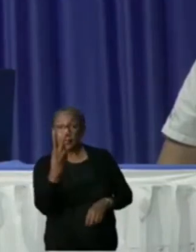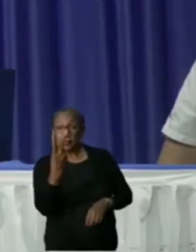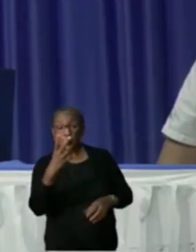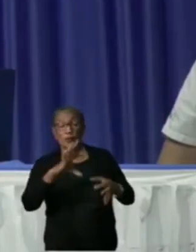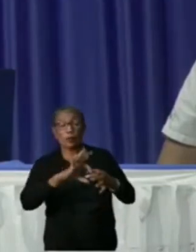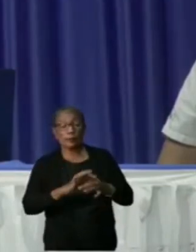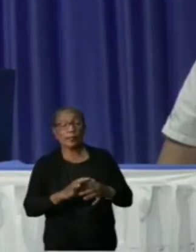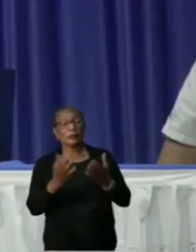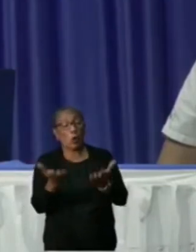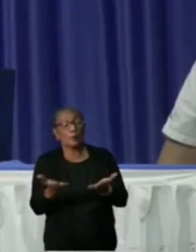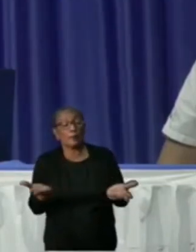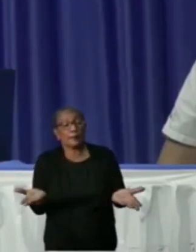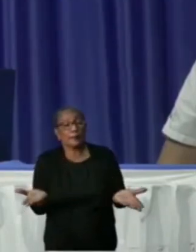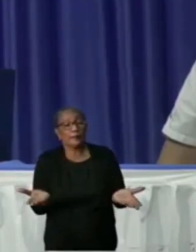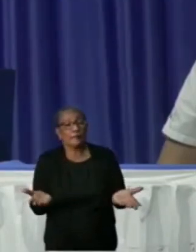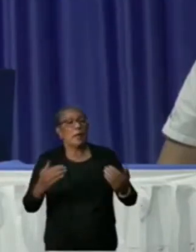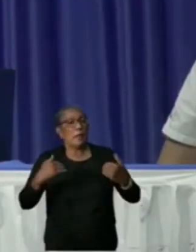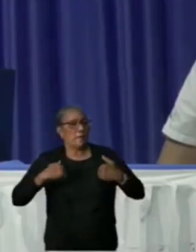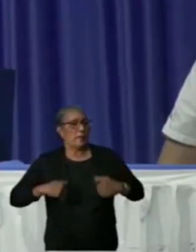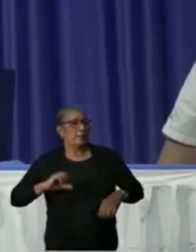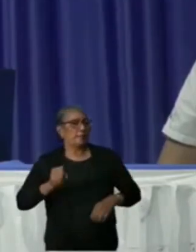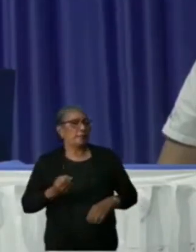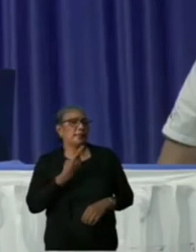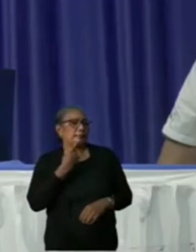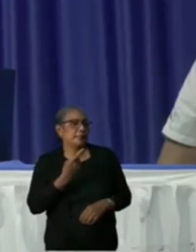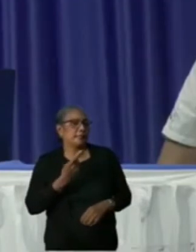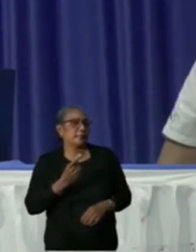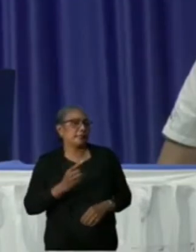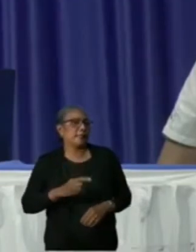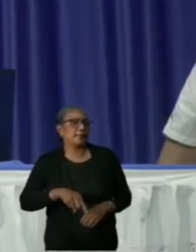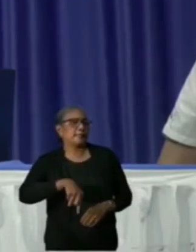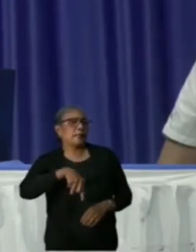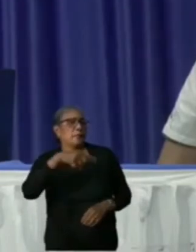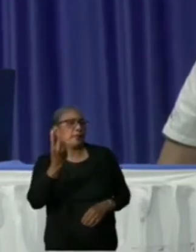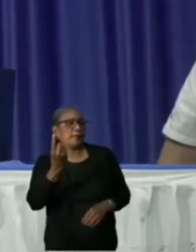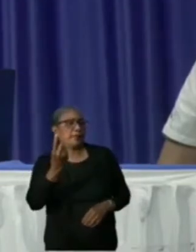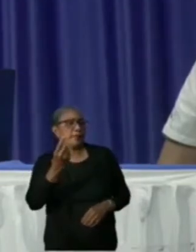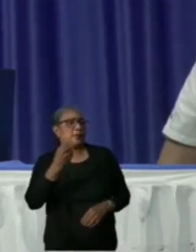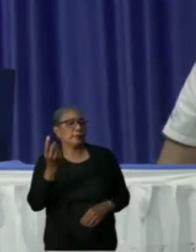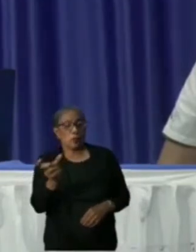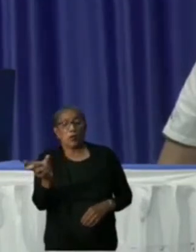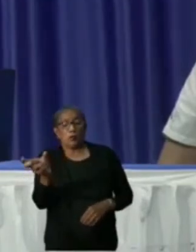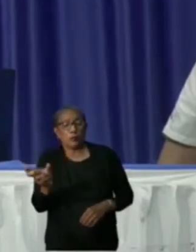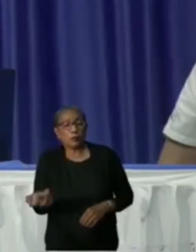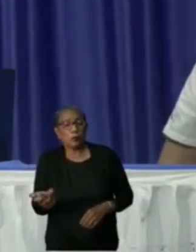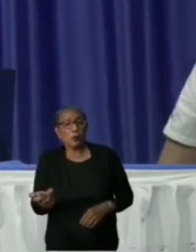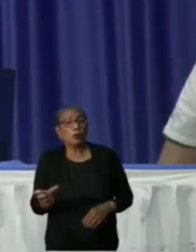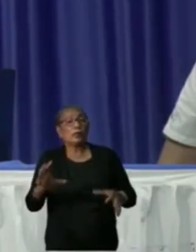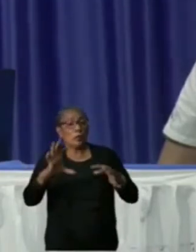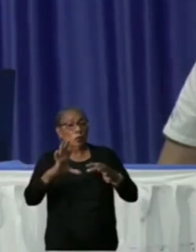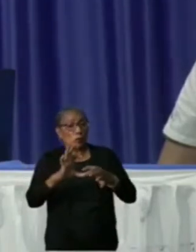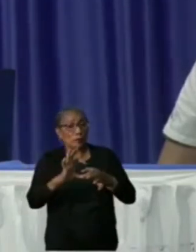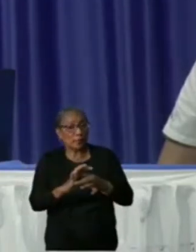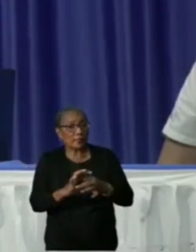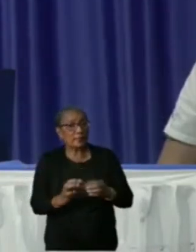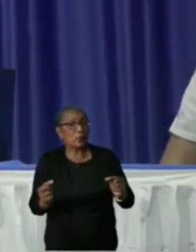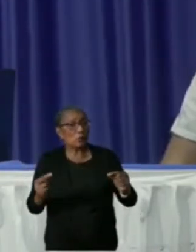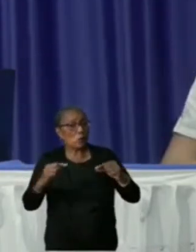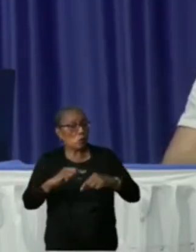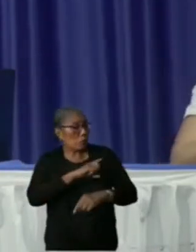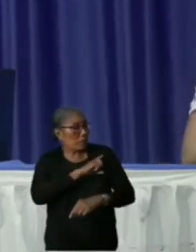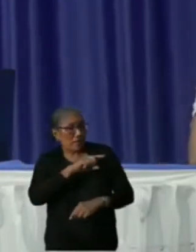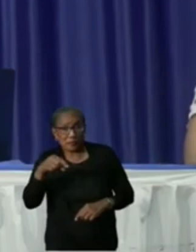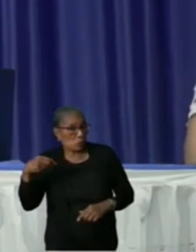opgegeven. Kijk, mensen kunnen zeggen er zijn meer personen die in contact zijn gekomen. Maar als